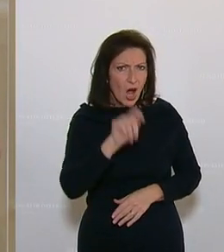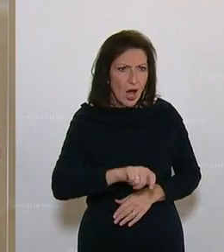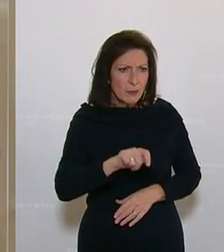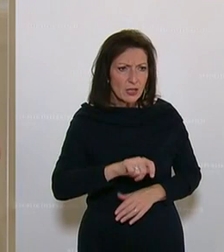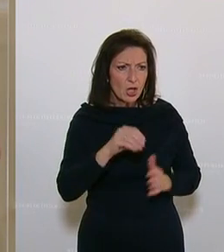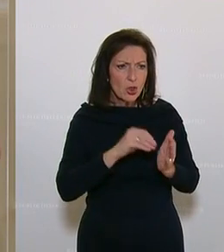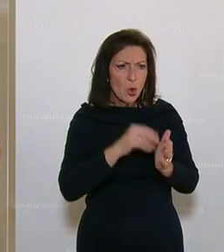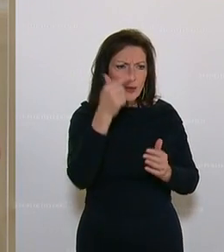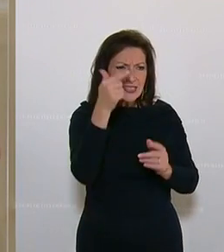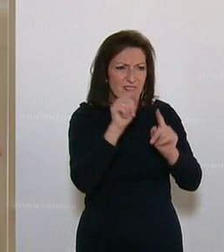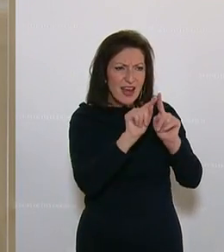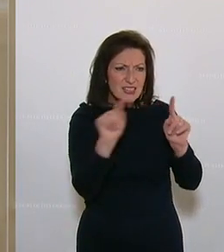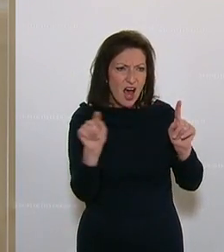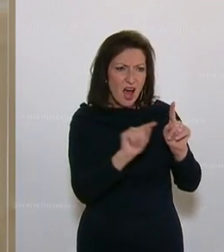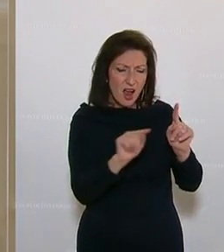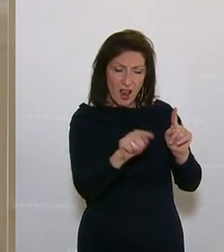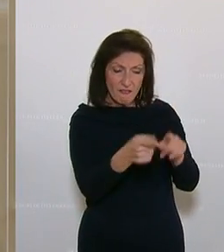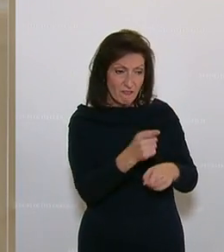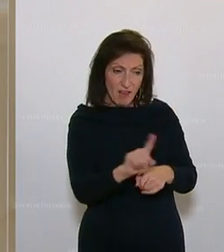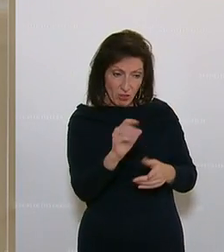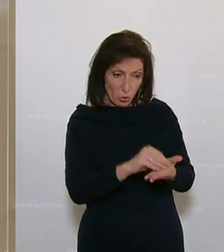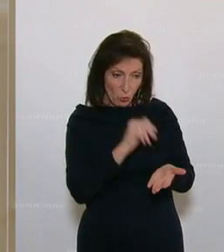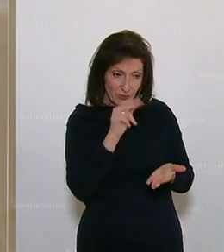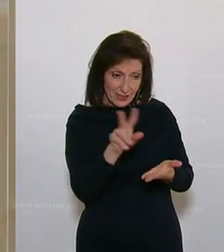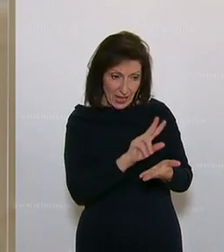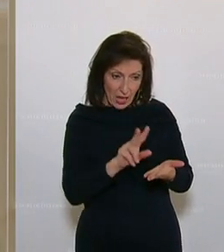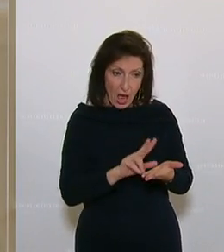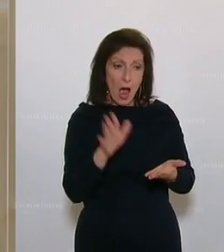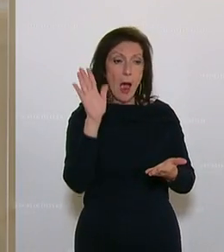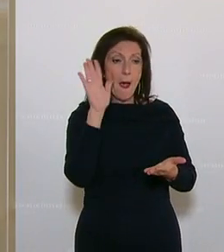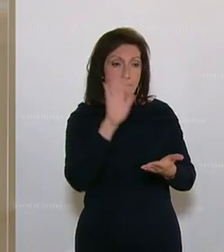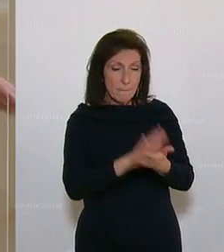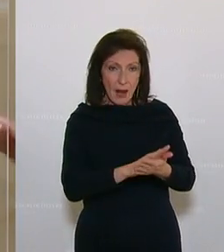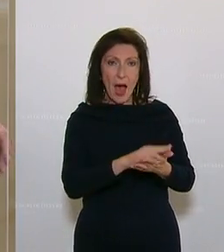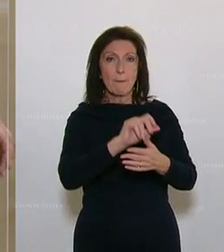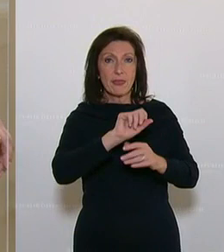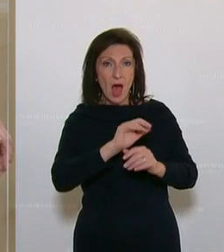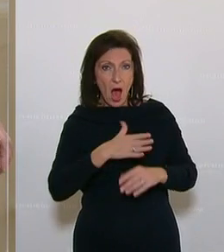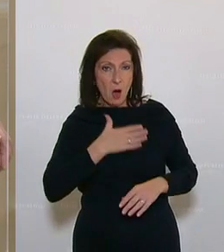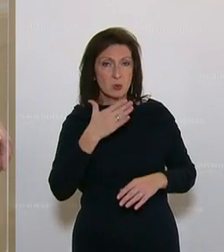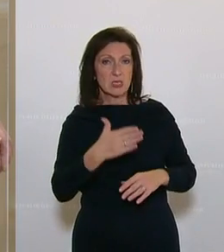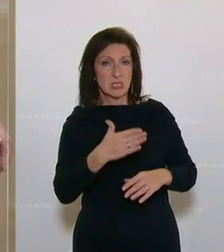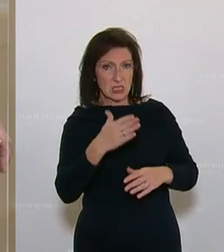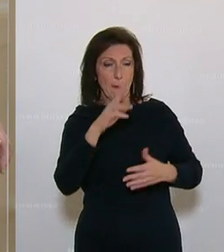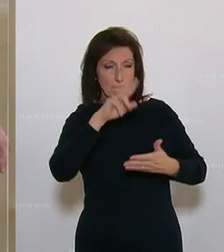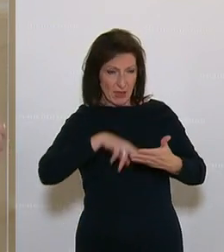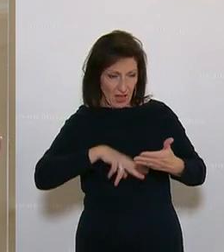noch zwei Zeilen, die Sie jetzt verlesen müssen. Bleiben außer Betracht und dann geht es im Text weiter. Vielen